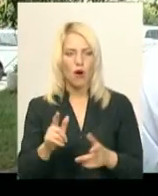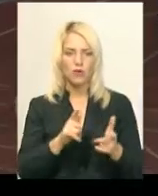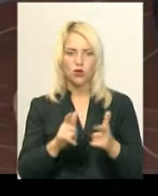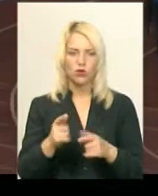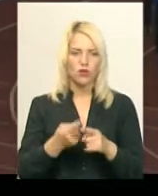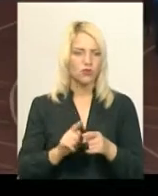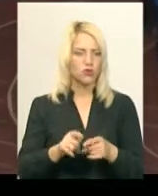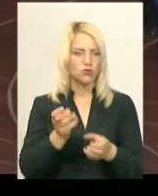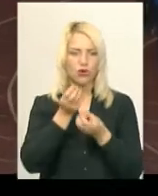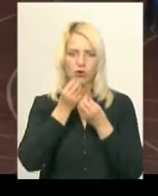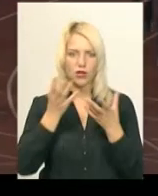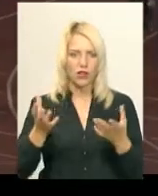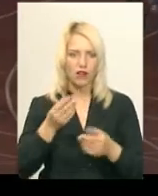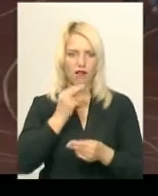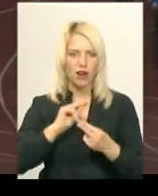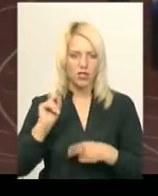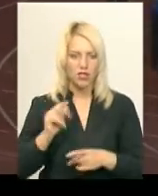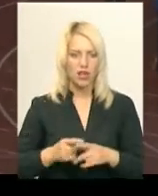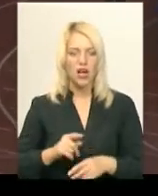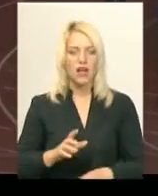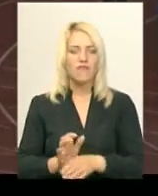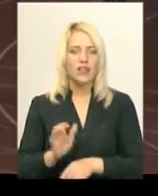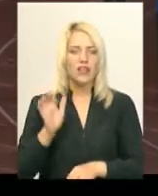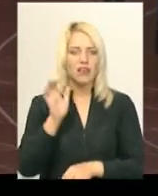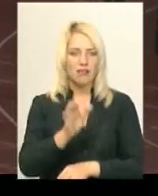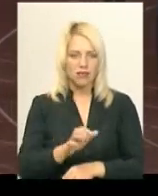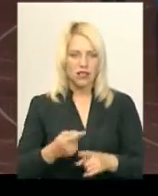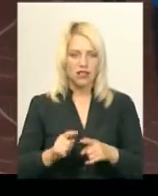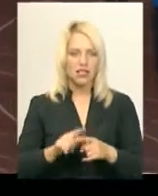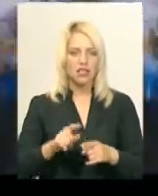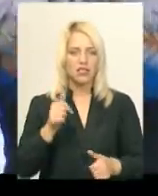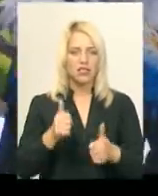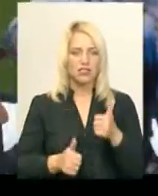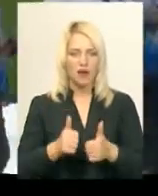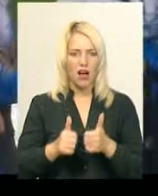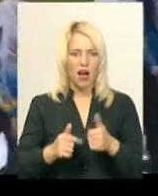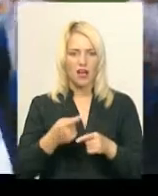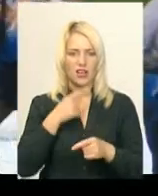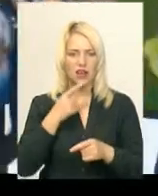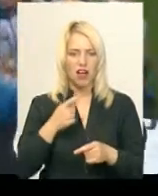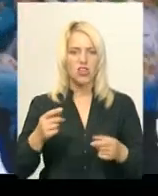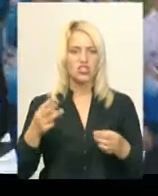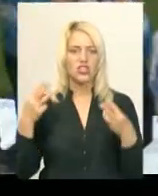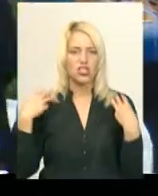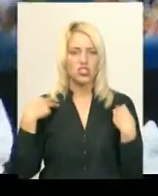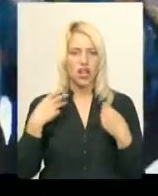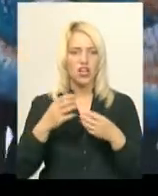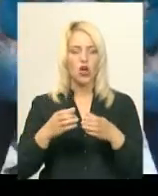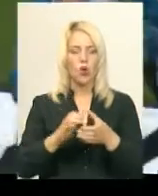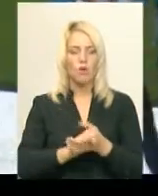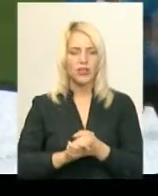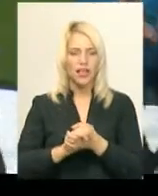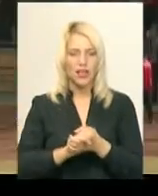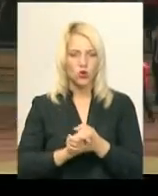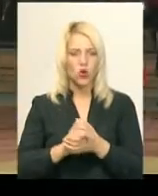краще. Відрядити команду на змагання в королівство Марокко, каже начальник обласного відділення, Комітету свій з виховання та спорту Міністерства освіти і